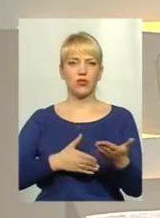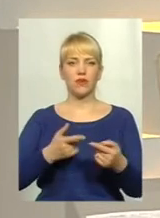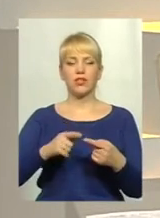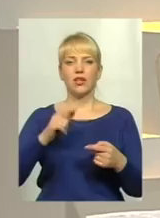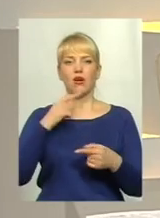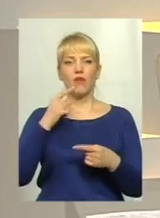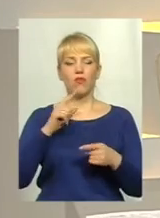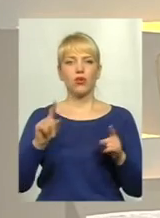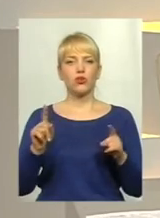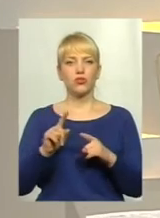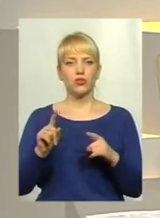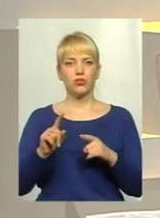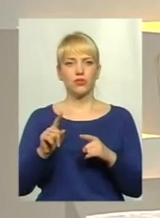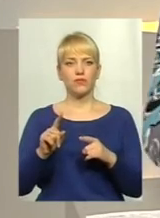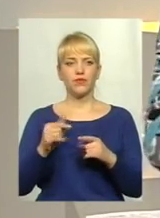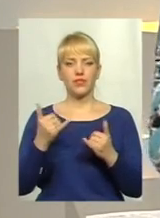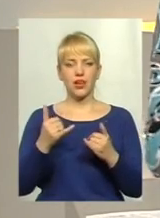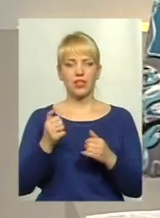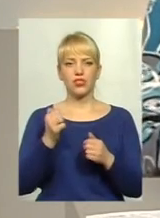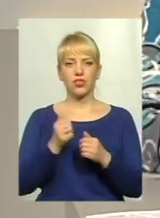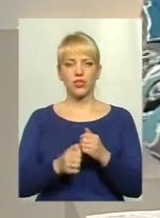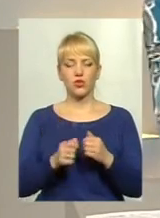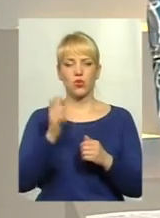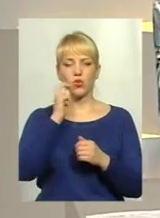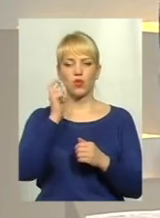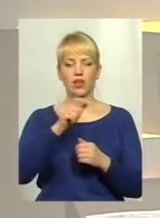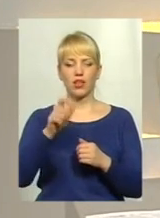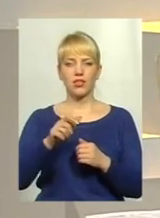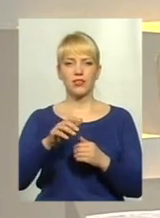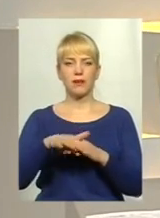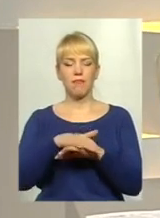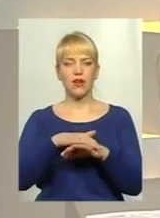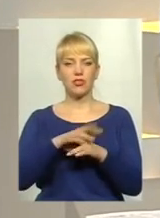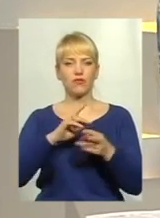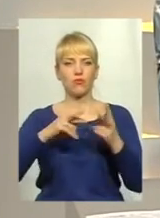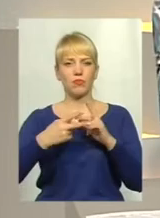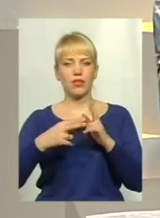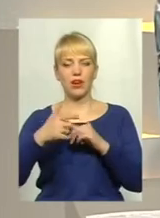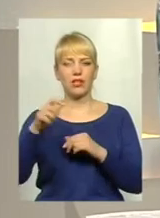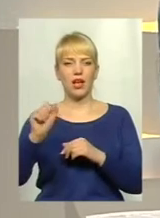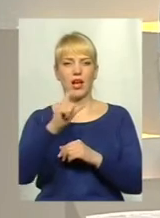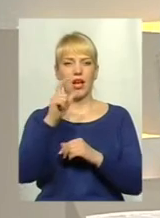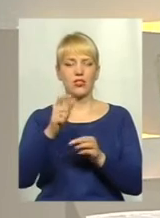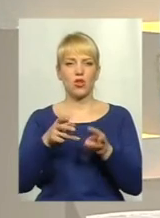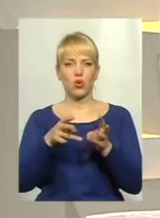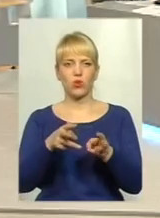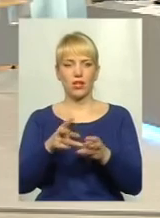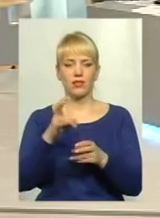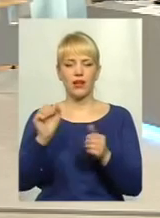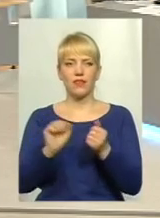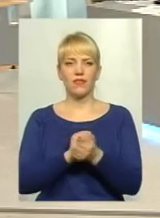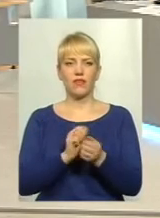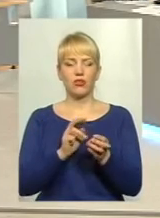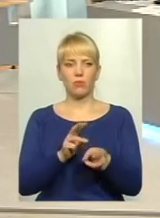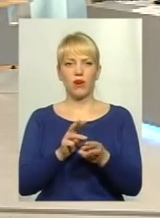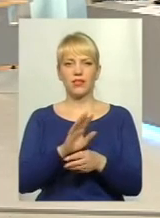зараз дуже часто, взагалі, українці масово переобладнують газові котли на твердопаливні, незважаючи на те,